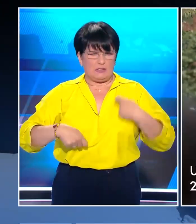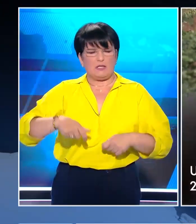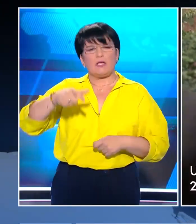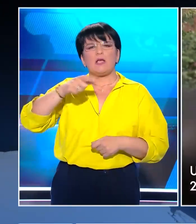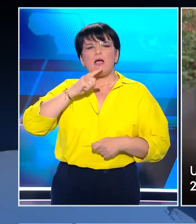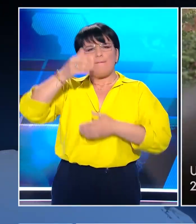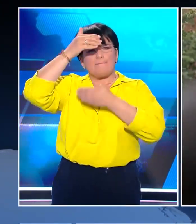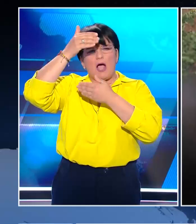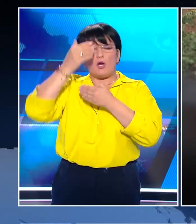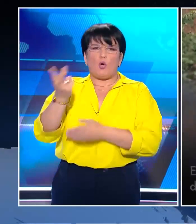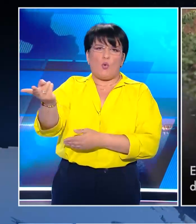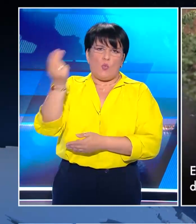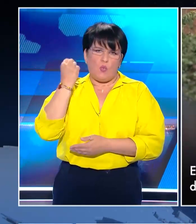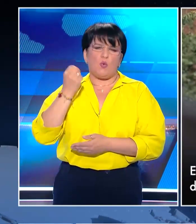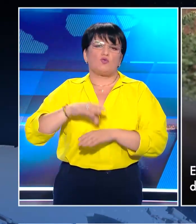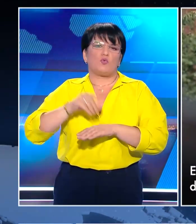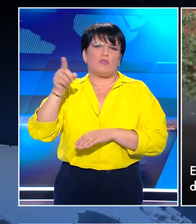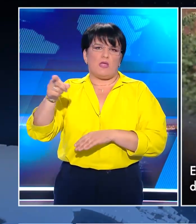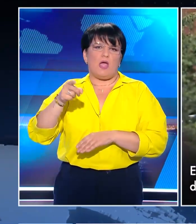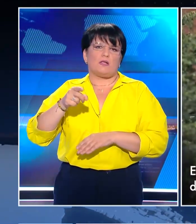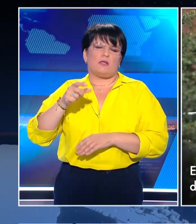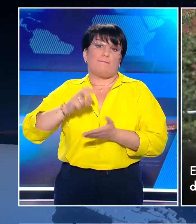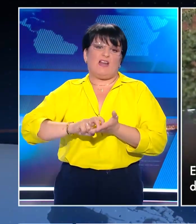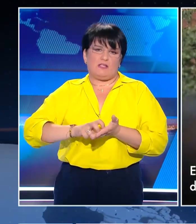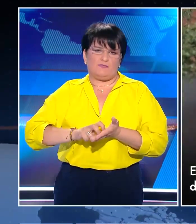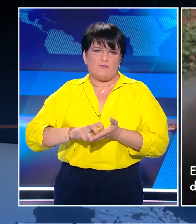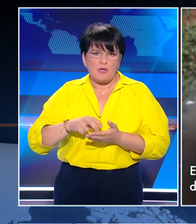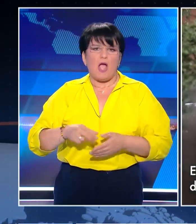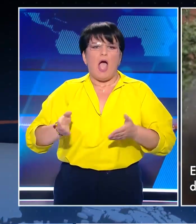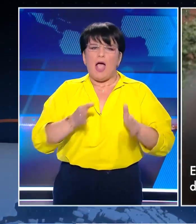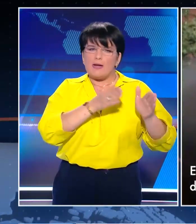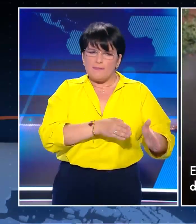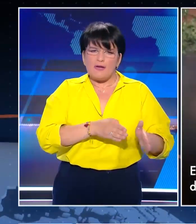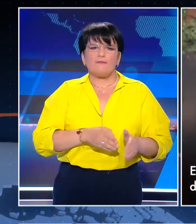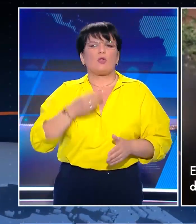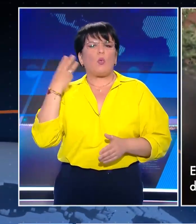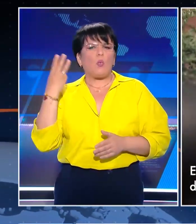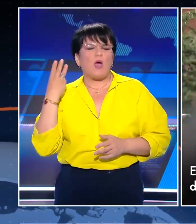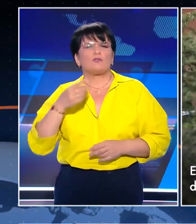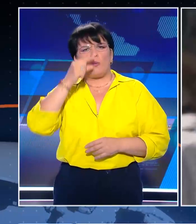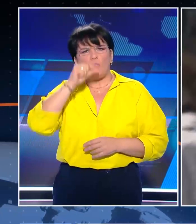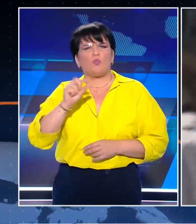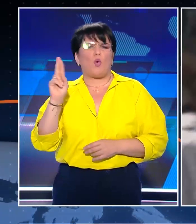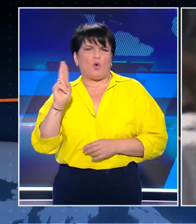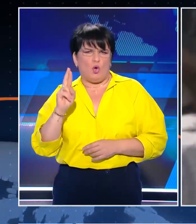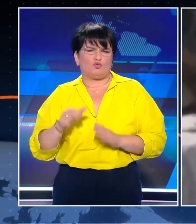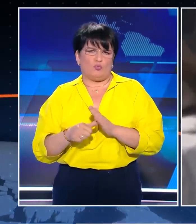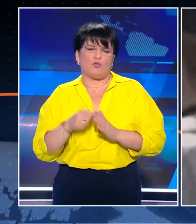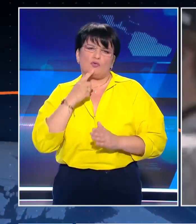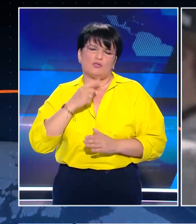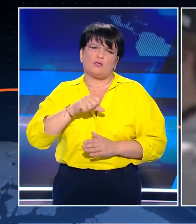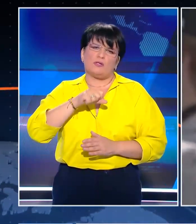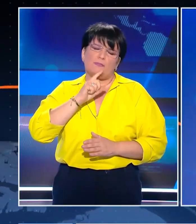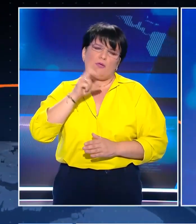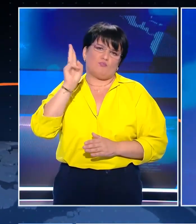πρεσβευτή του στη Σουηδία, ενώ κατά του καψίματος του Ιερού Βιβλίου των Μουσουλμάνων τάχτηκε η Ουάσιγκτον, αλλά και ο Ρώσος Πρόεδρος Πούτιν.